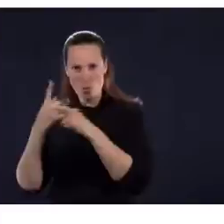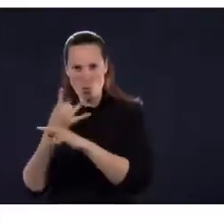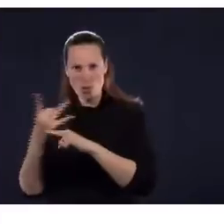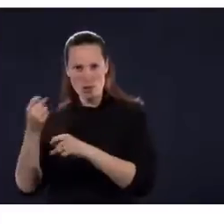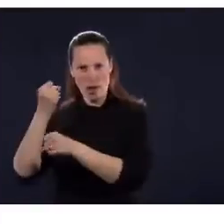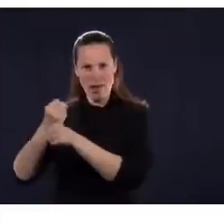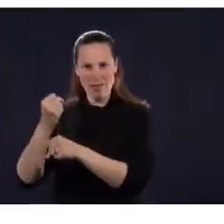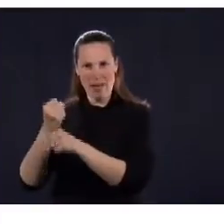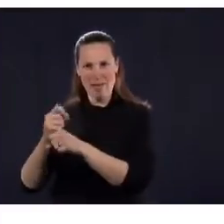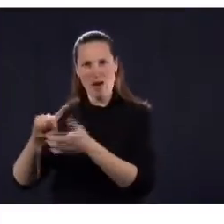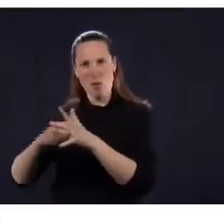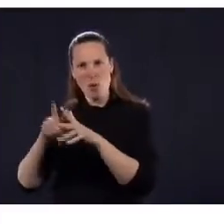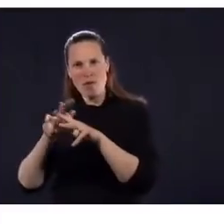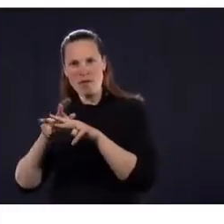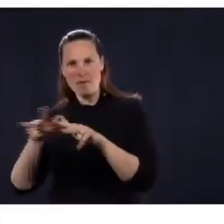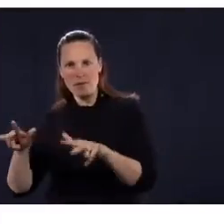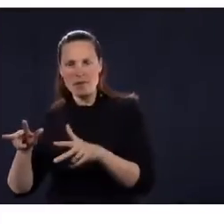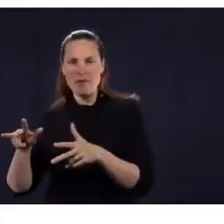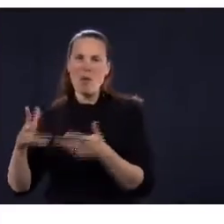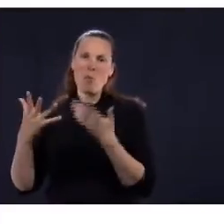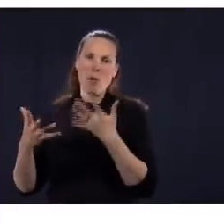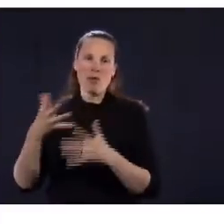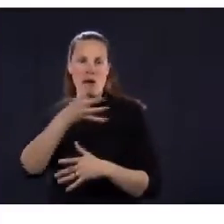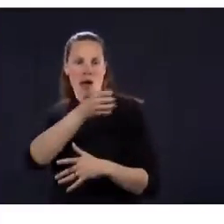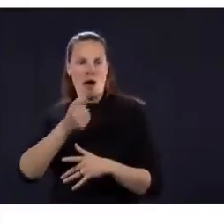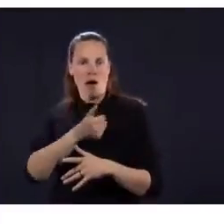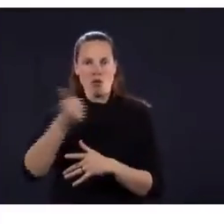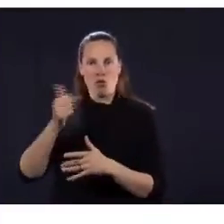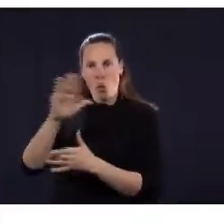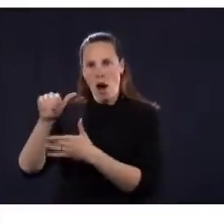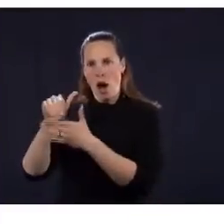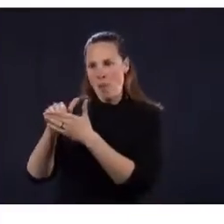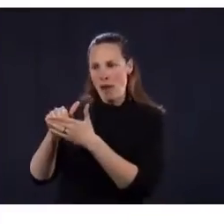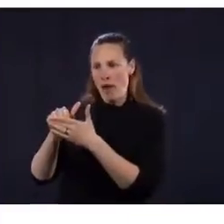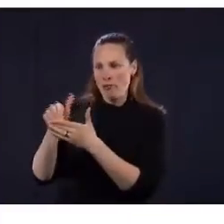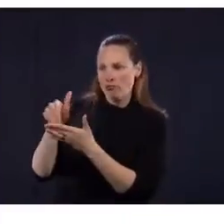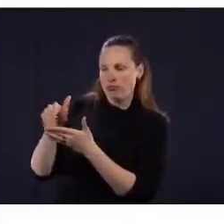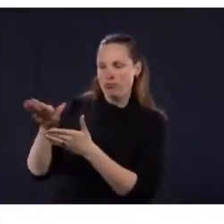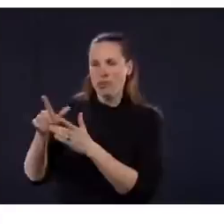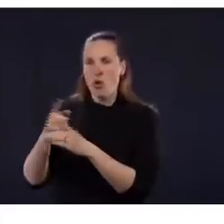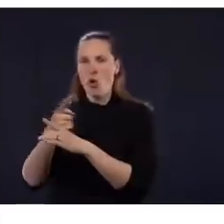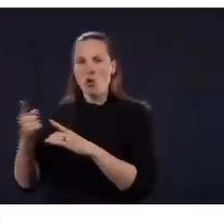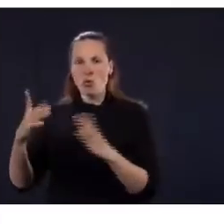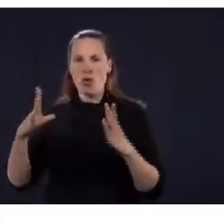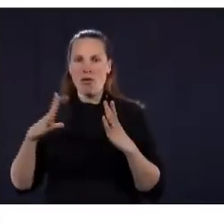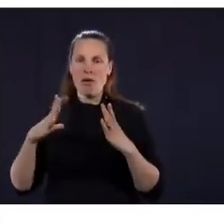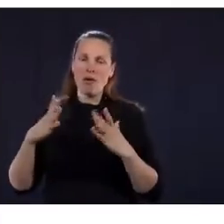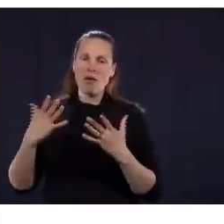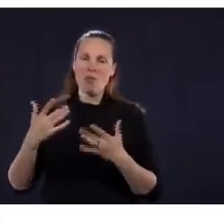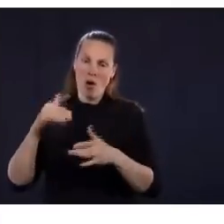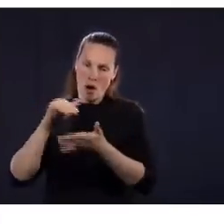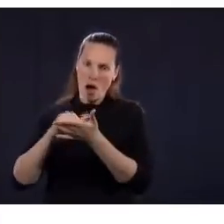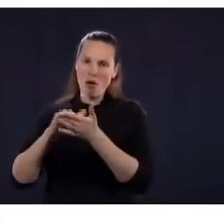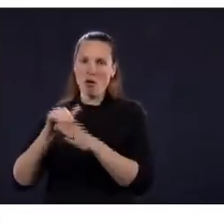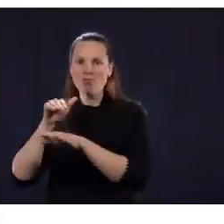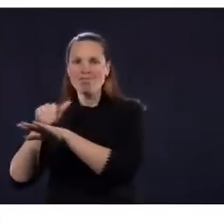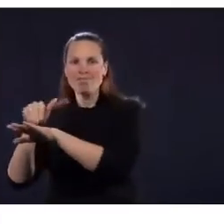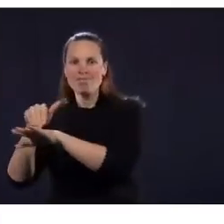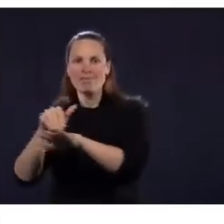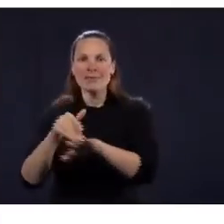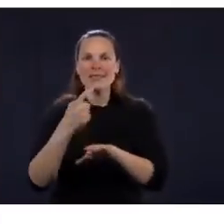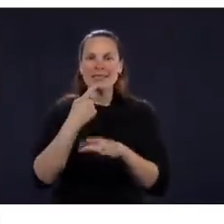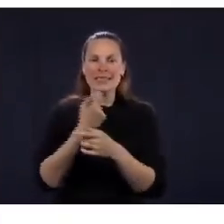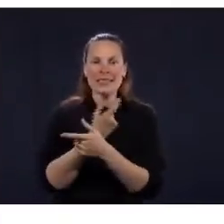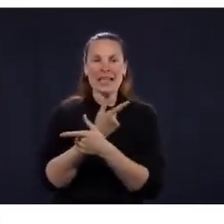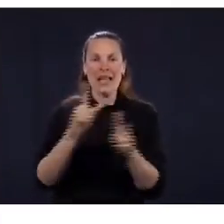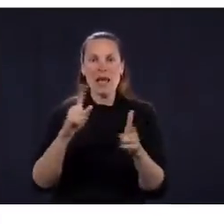32 623 cas confirmés. C'est une augmentation de 758. On a